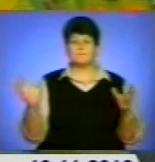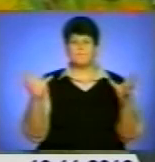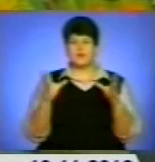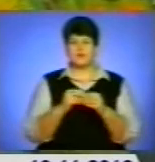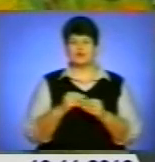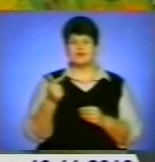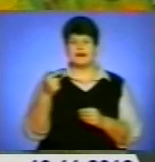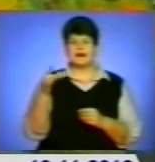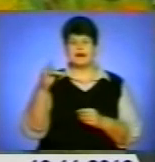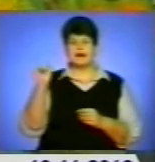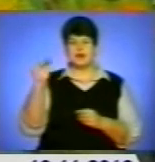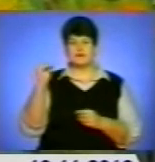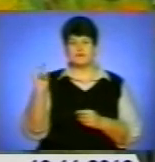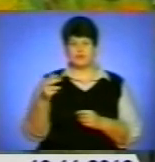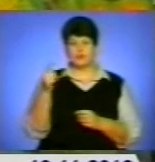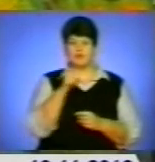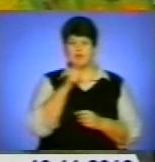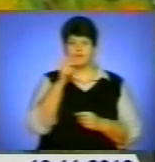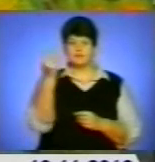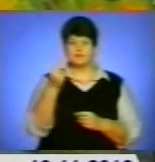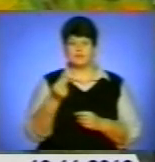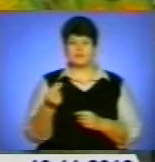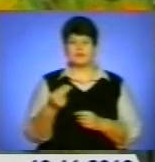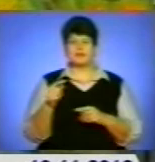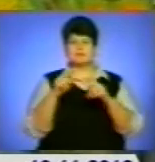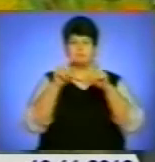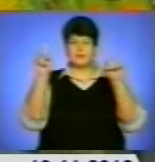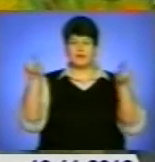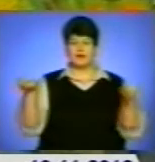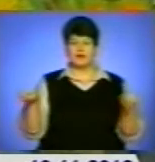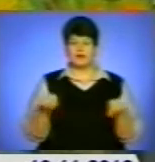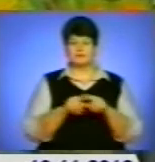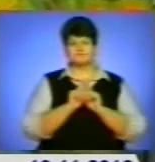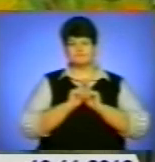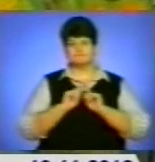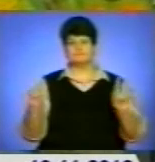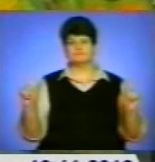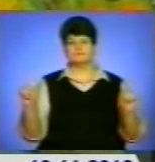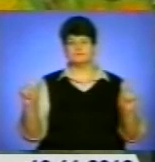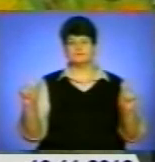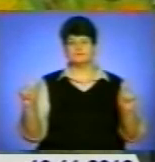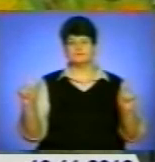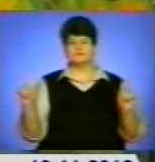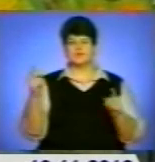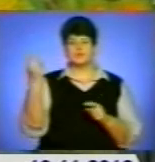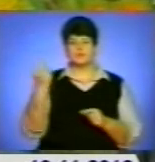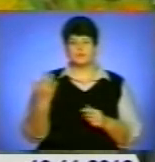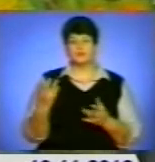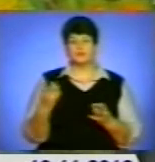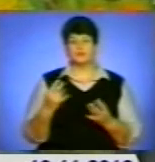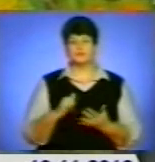графікою, із плакатом, і якийсь в нього такий своєрідний живопис. Ось, ну,